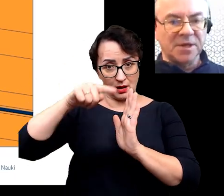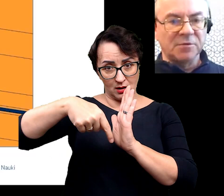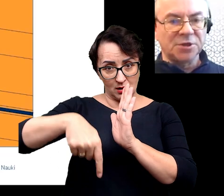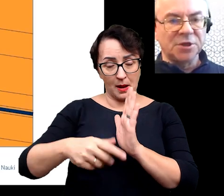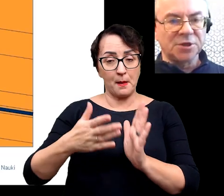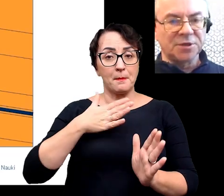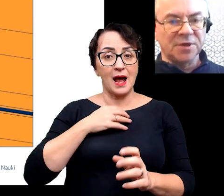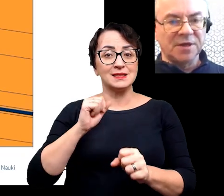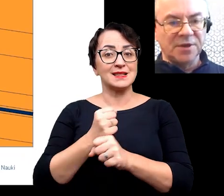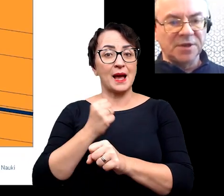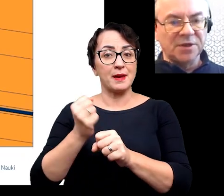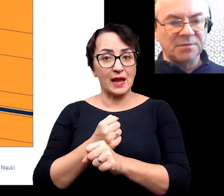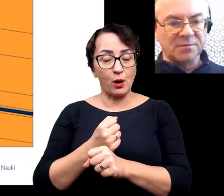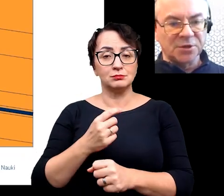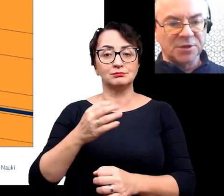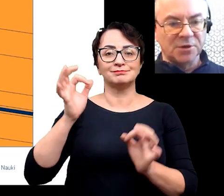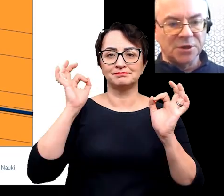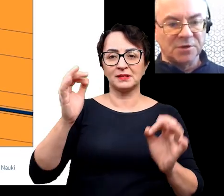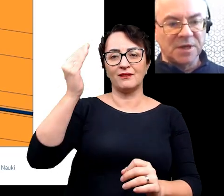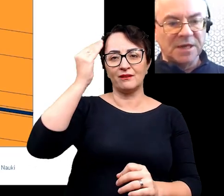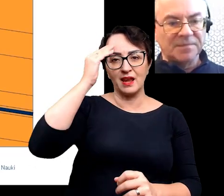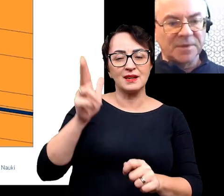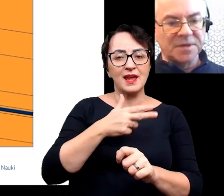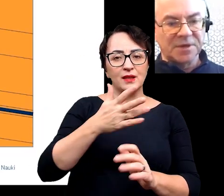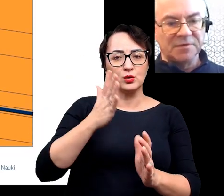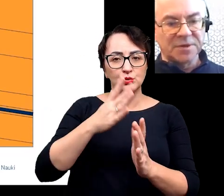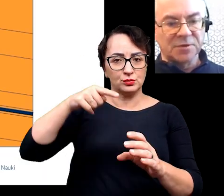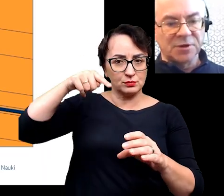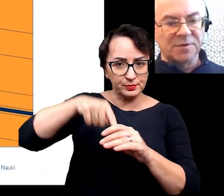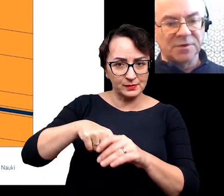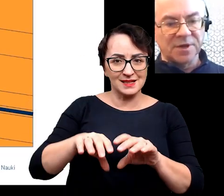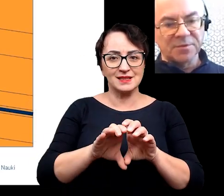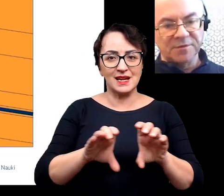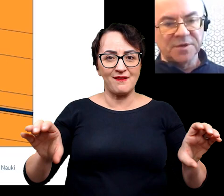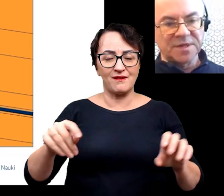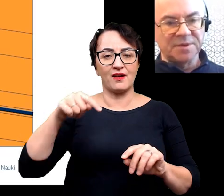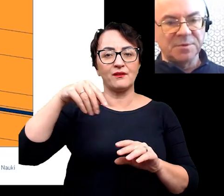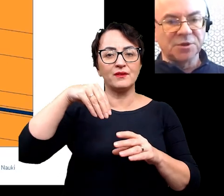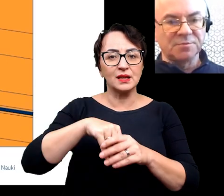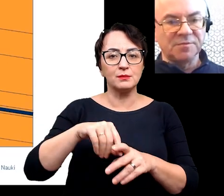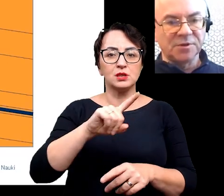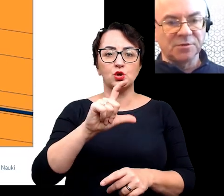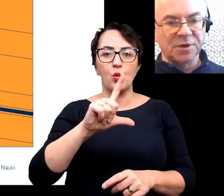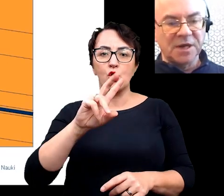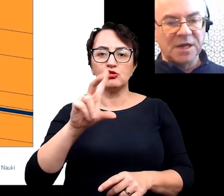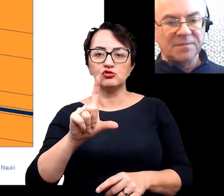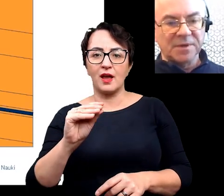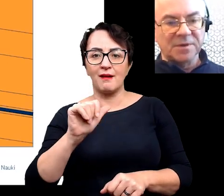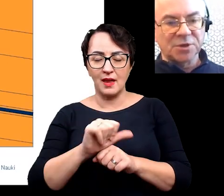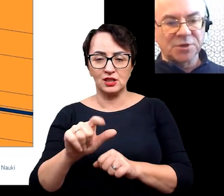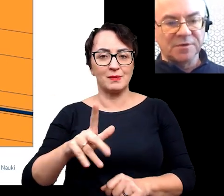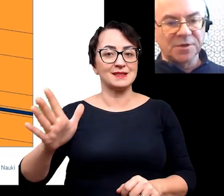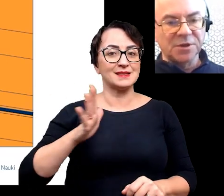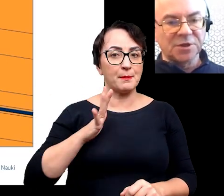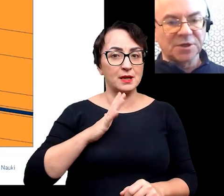mając skamieniałości, też doskonale wie, kiedy może dojść do tej strefy złożowej. tam trzeba wtedy zabezpieczyć odpowiednio tutaj